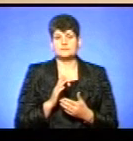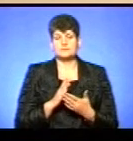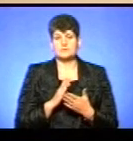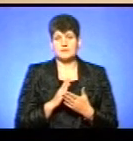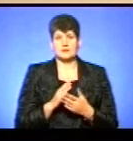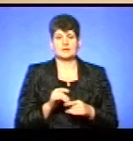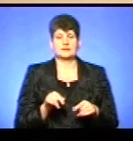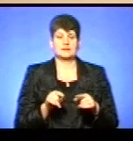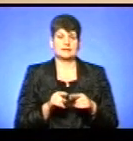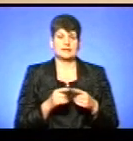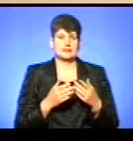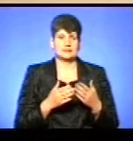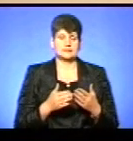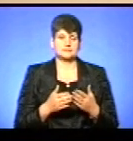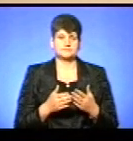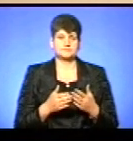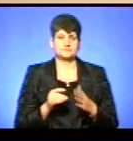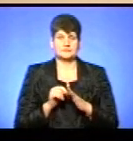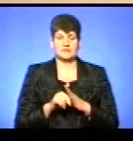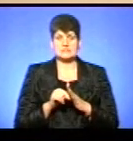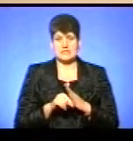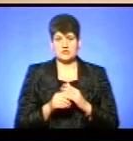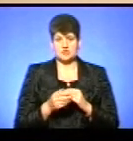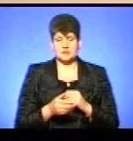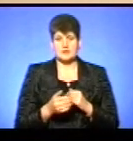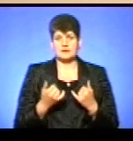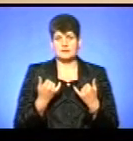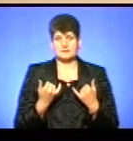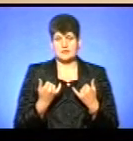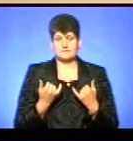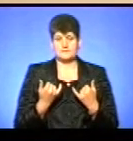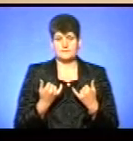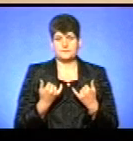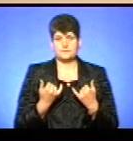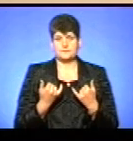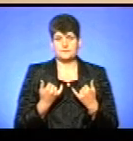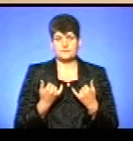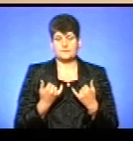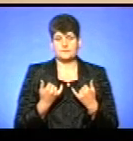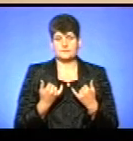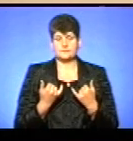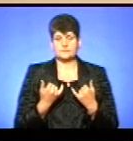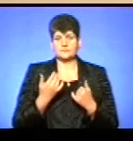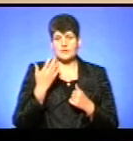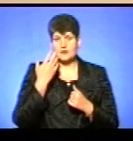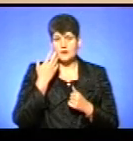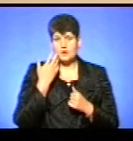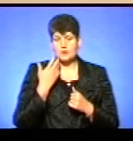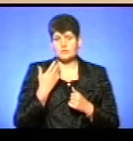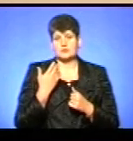таке значення. А тепер, коли ми